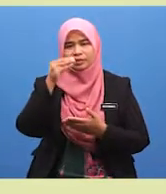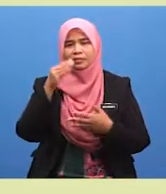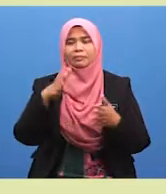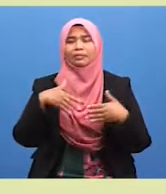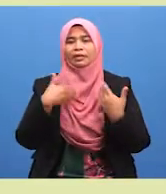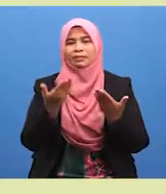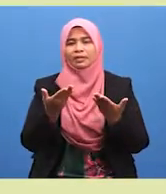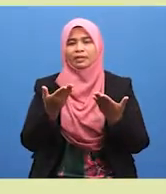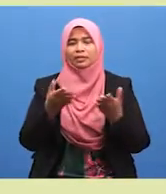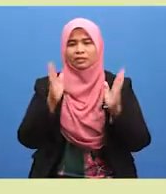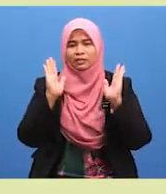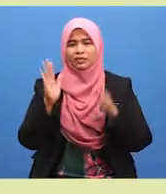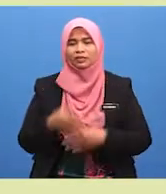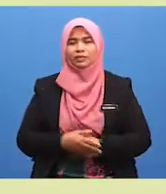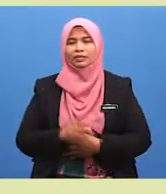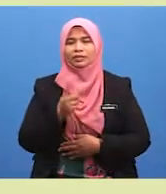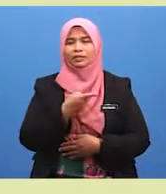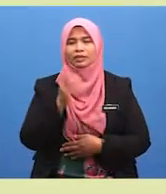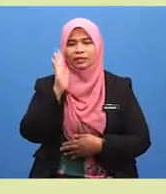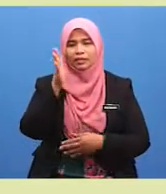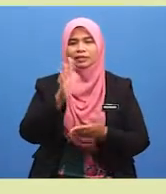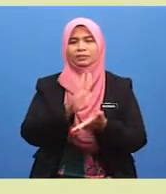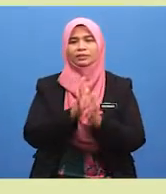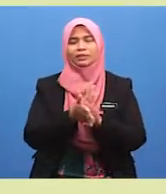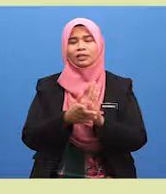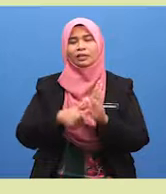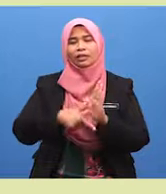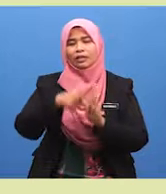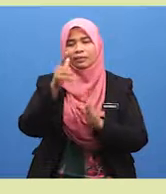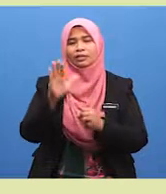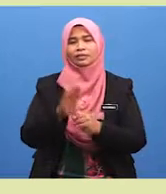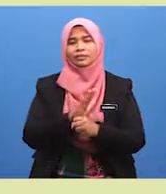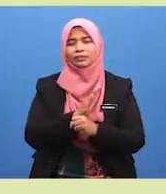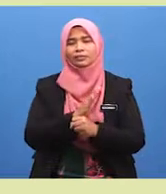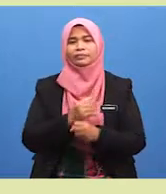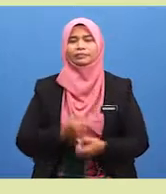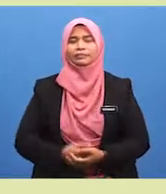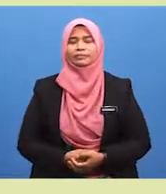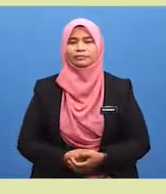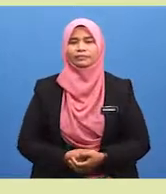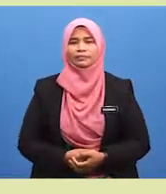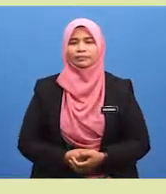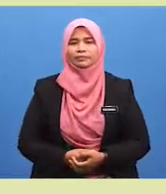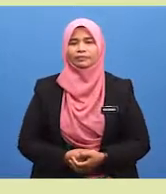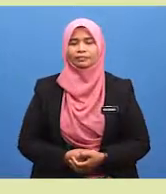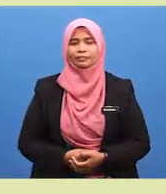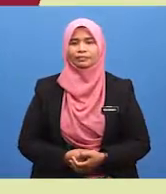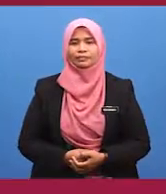kita belajar bagaimana solat kita akan menjadi lebih sempurna.